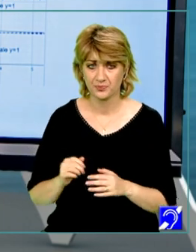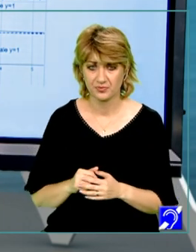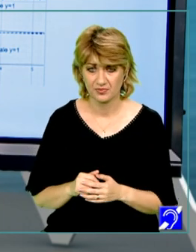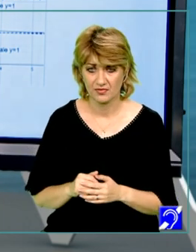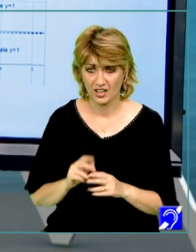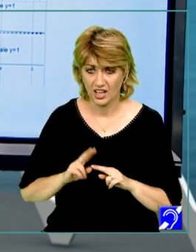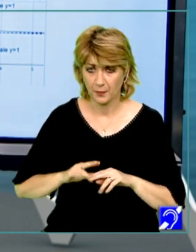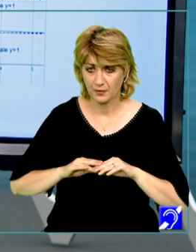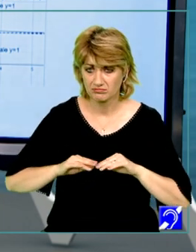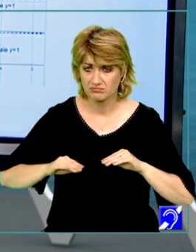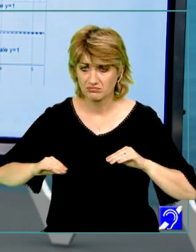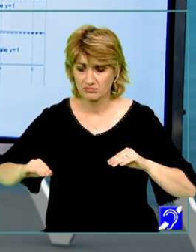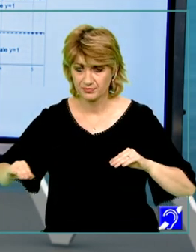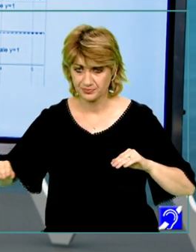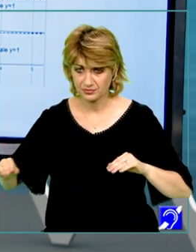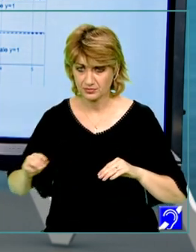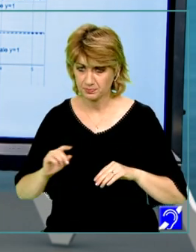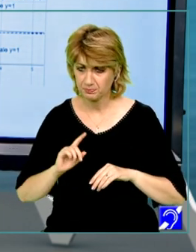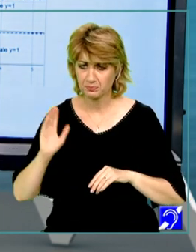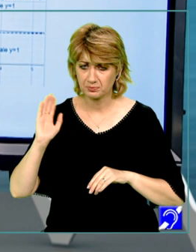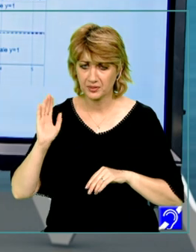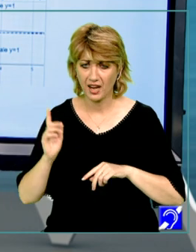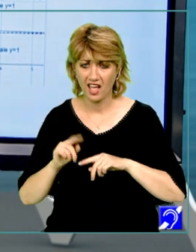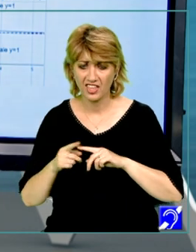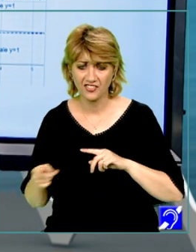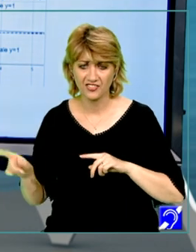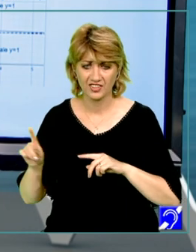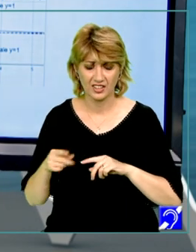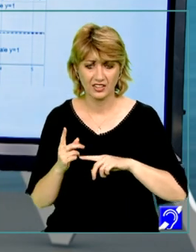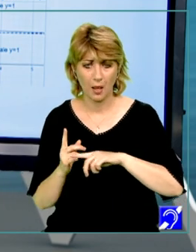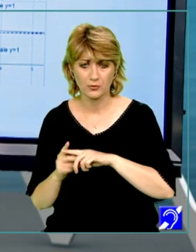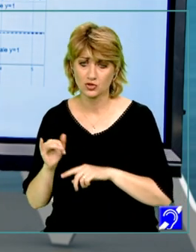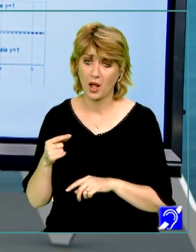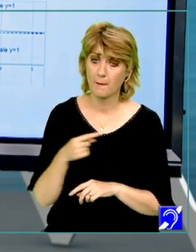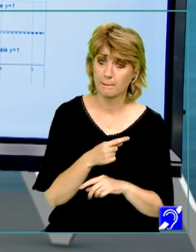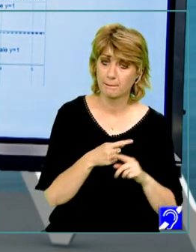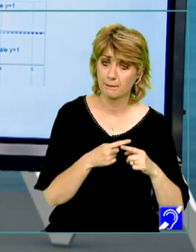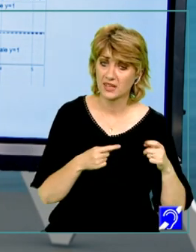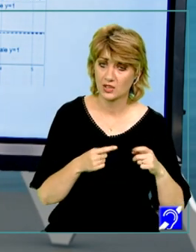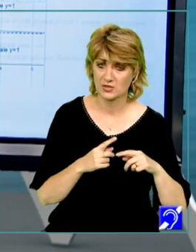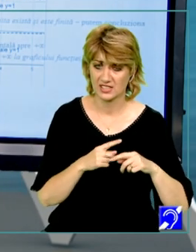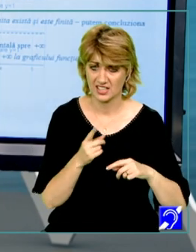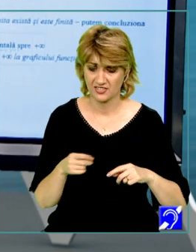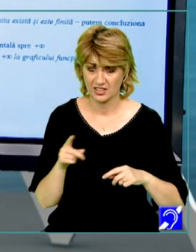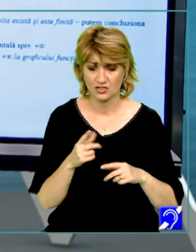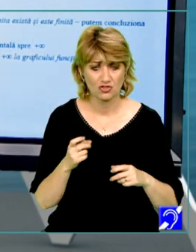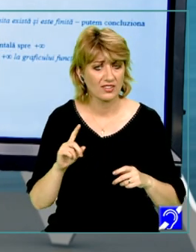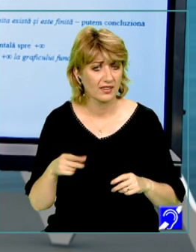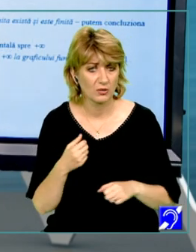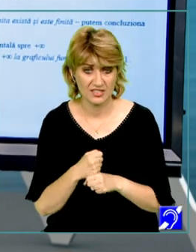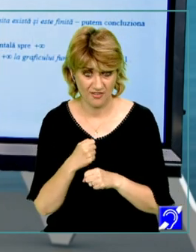orizontală la plus infinit și la minus infinit. Ce calcul trebuie să facem pentru aceasta?